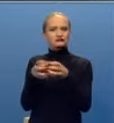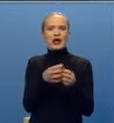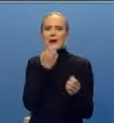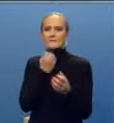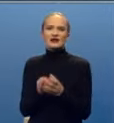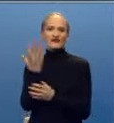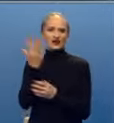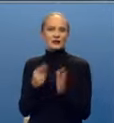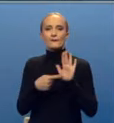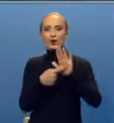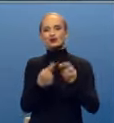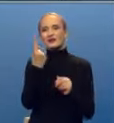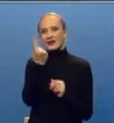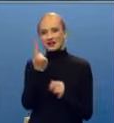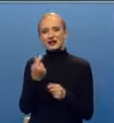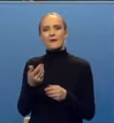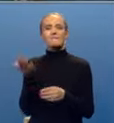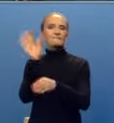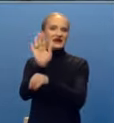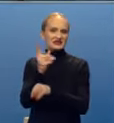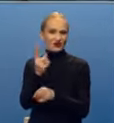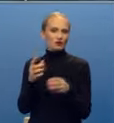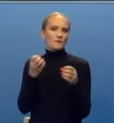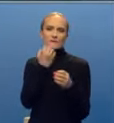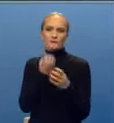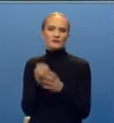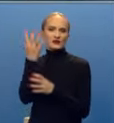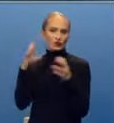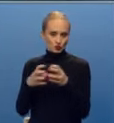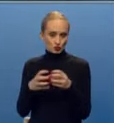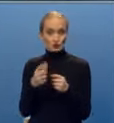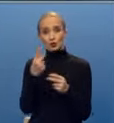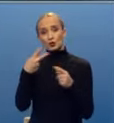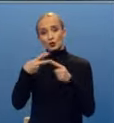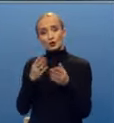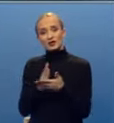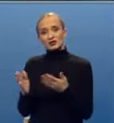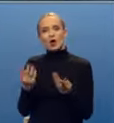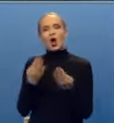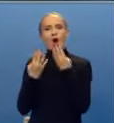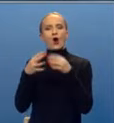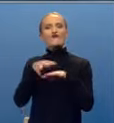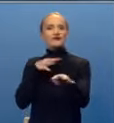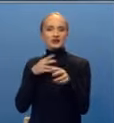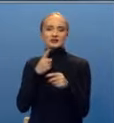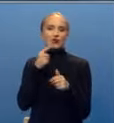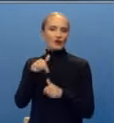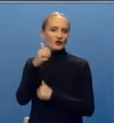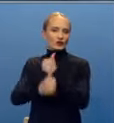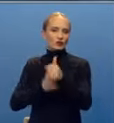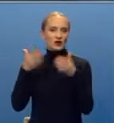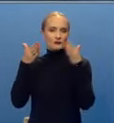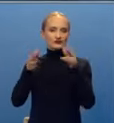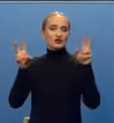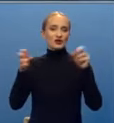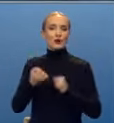prikažemo bar po jednu predstavnicu, jedno privredno društvo. Drugi dio događaja je konferencija koja je ove godine posvećena